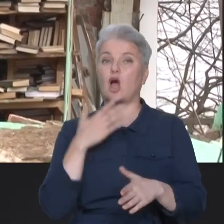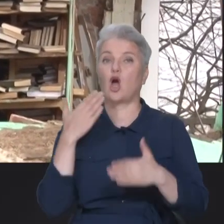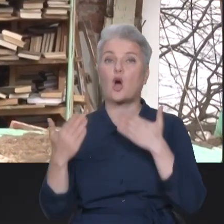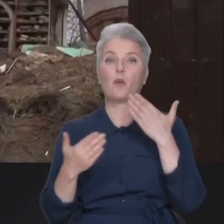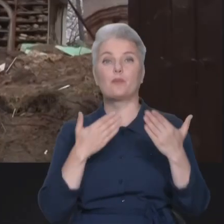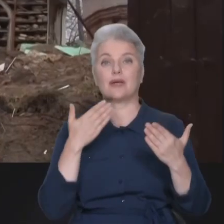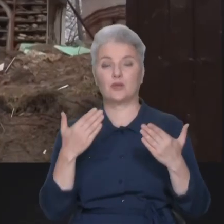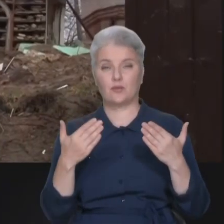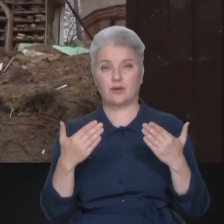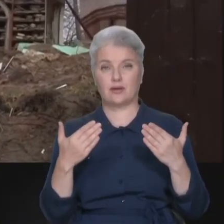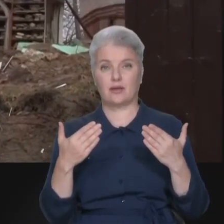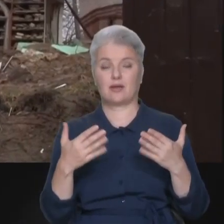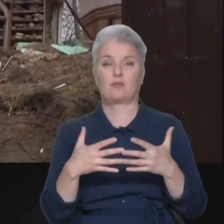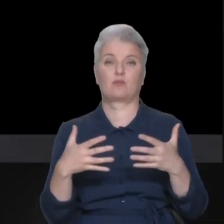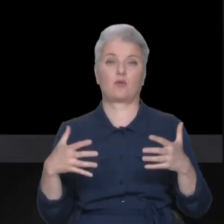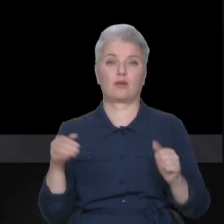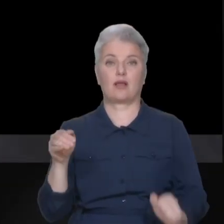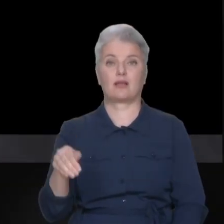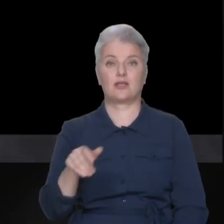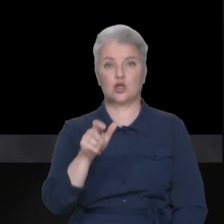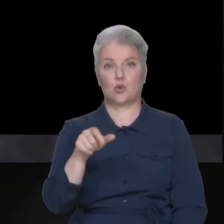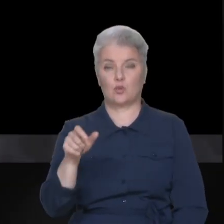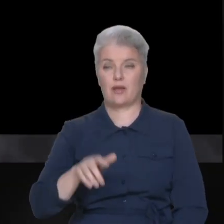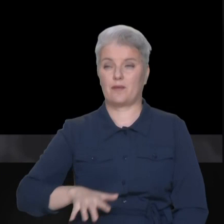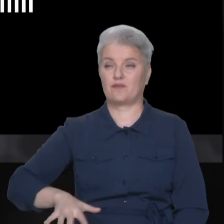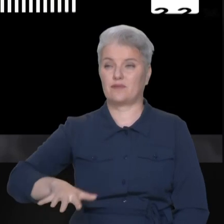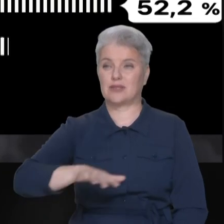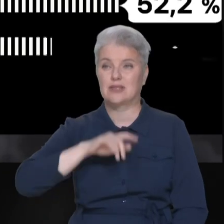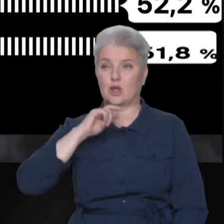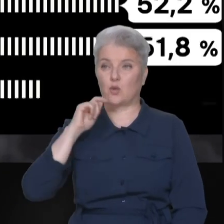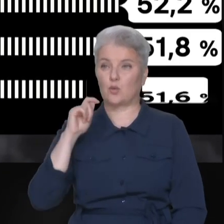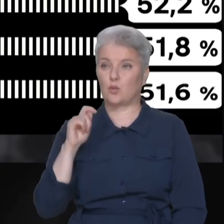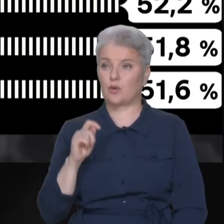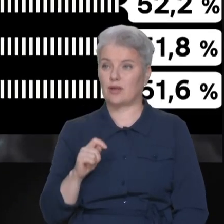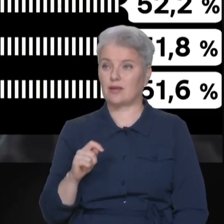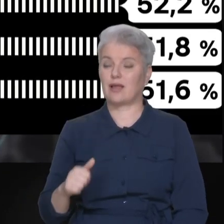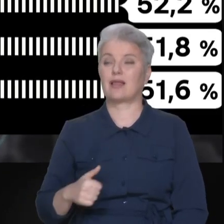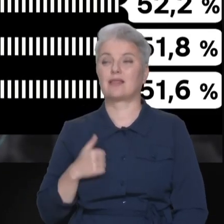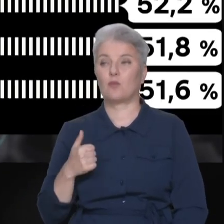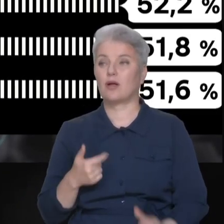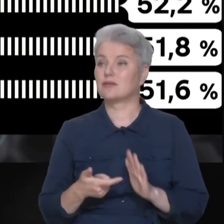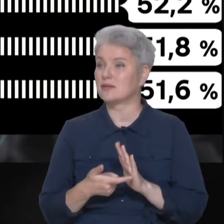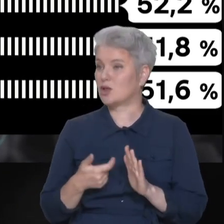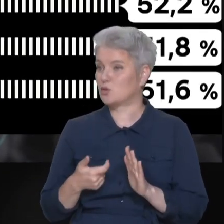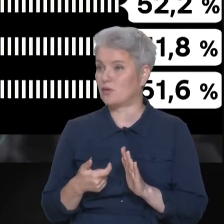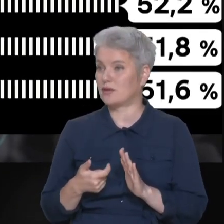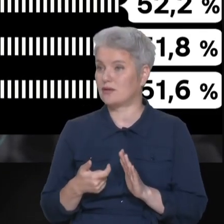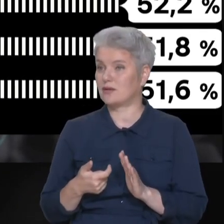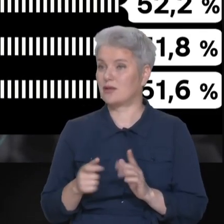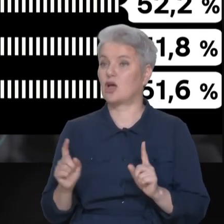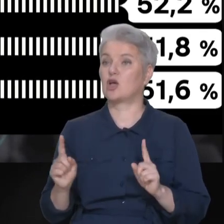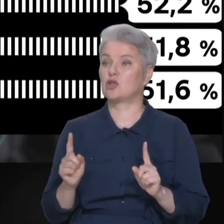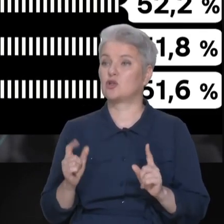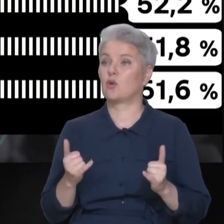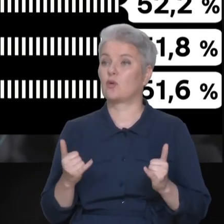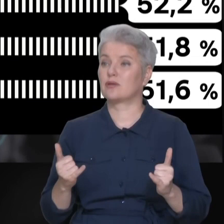Опитали понад тисячу людей по всій Україні. І намагалися все ж таки з'ясувати, що для